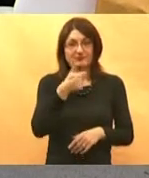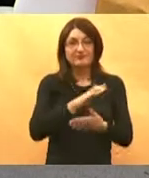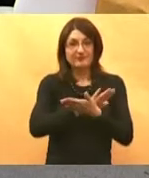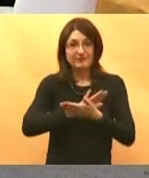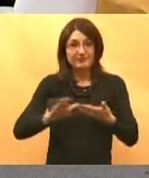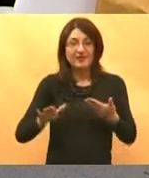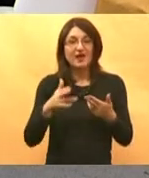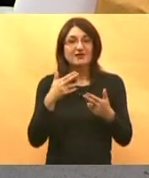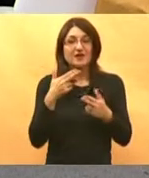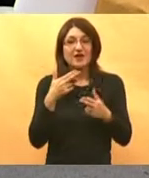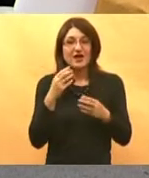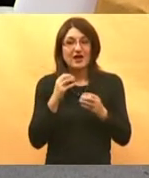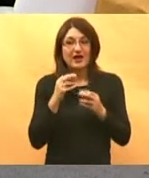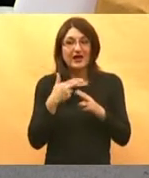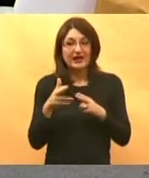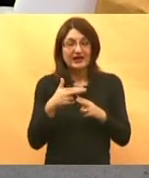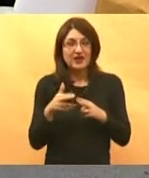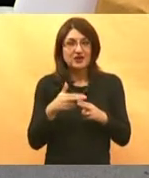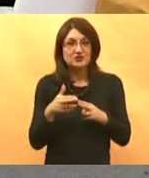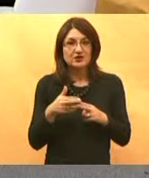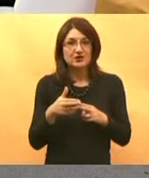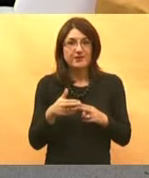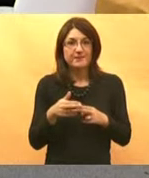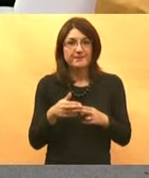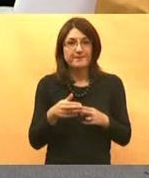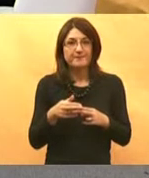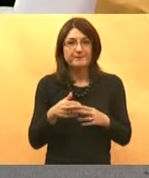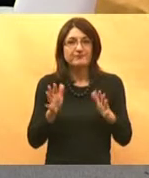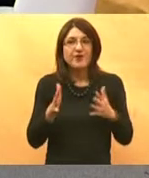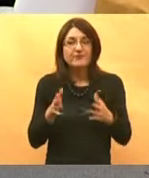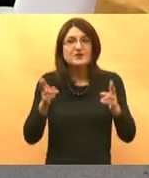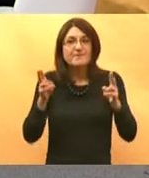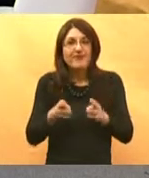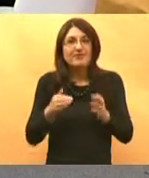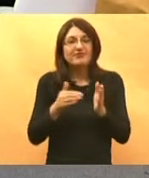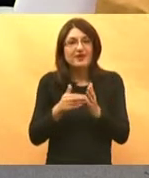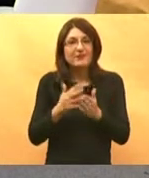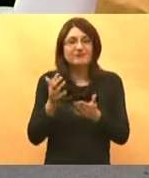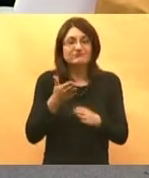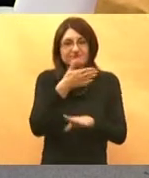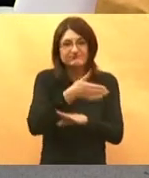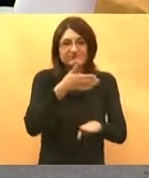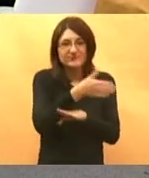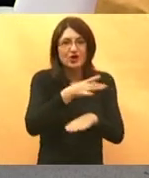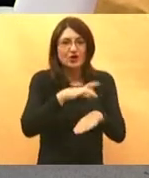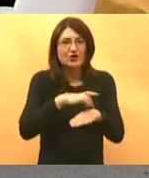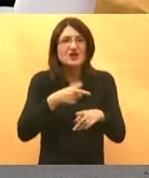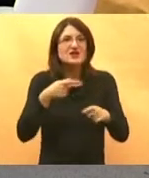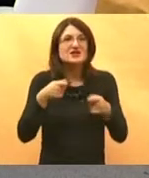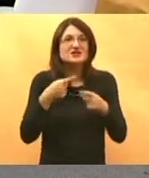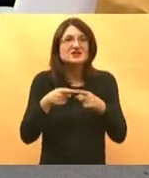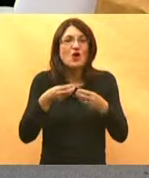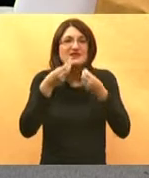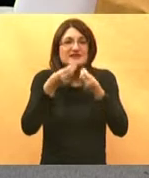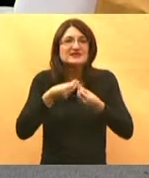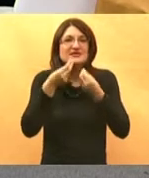Mi i ono što ste vi rekli da možda manje koristimo usluge obiteljskog lječnika u smislu savjeta jer usluga ako je